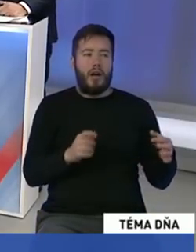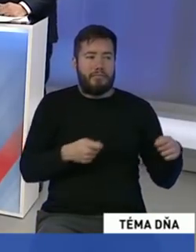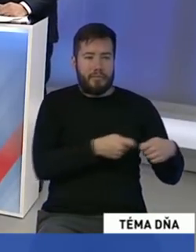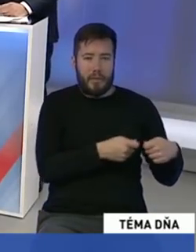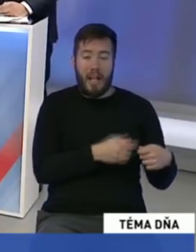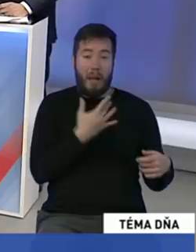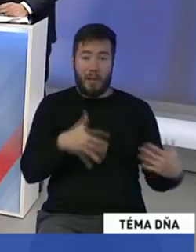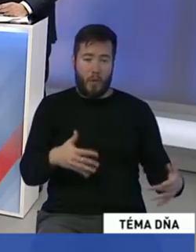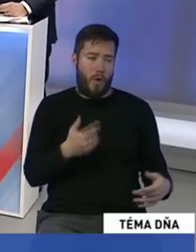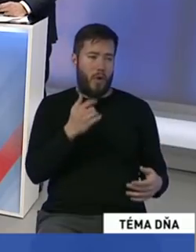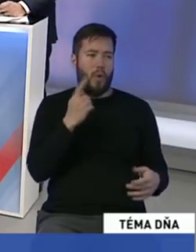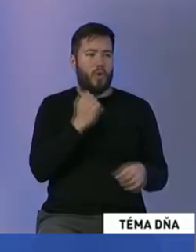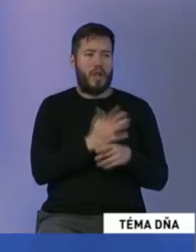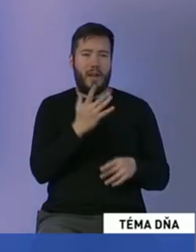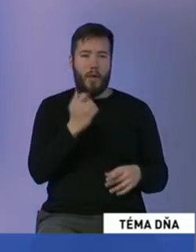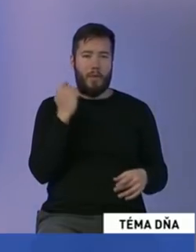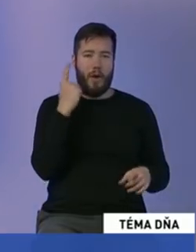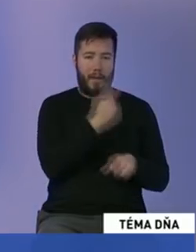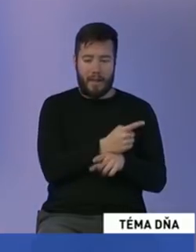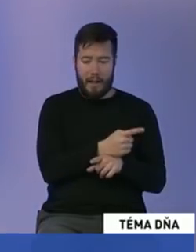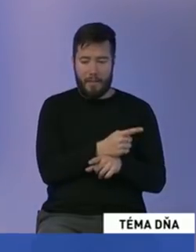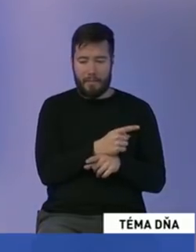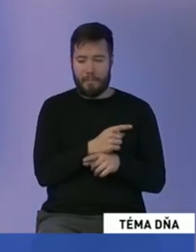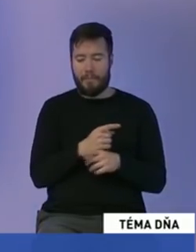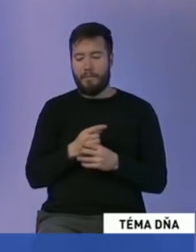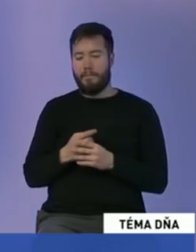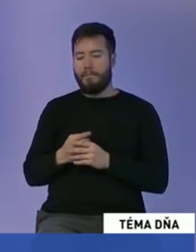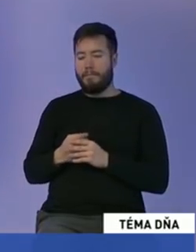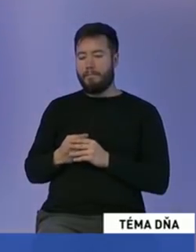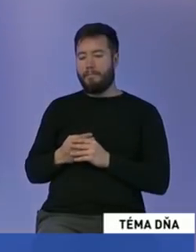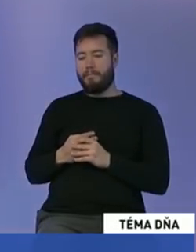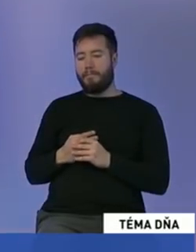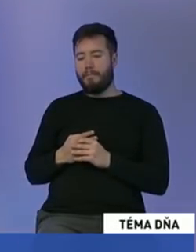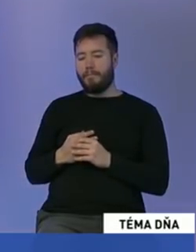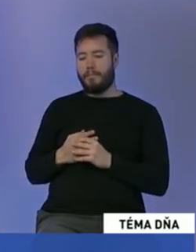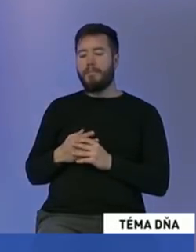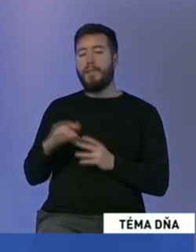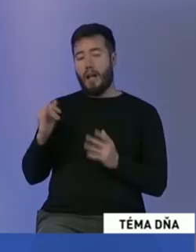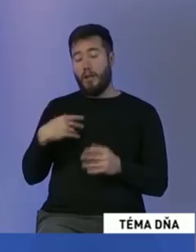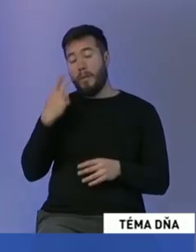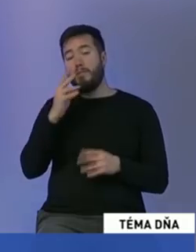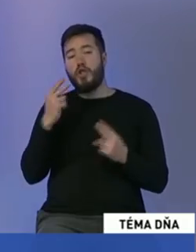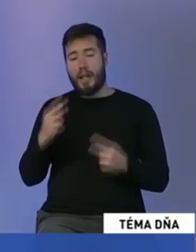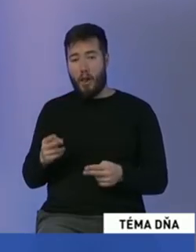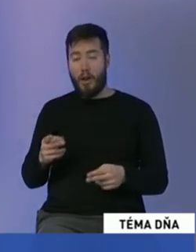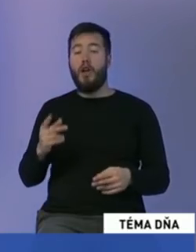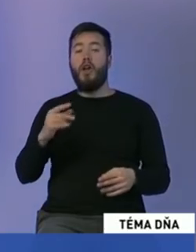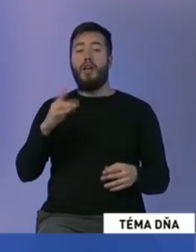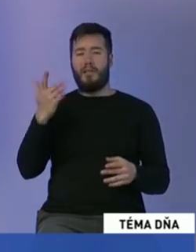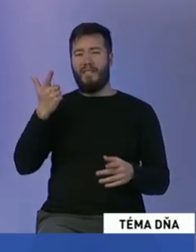No, pozrime sa na to, čo sa tu udialo pred dvomi rokmi. Stala sa strašná vec. Bol zavraždený novinár spolu s jeho partnerkou.